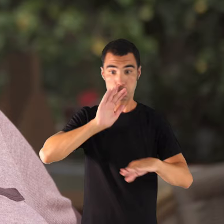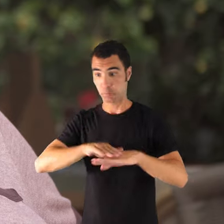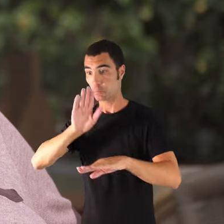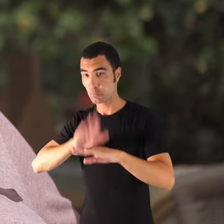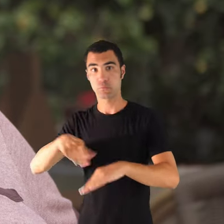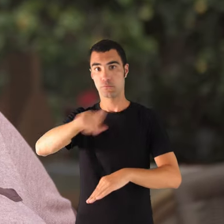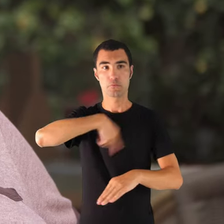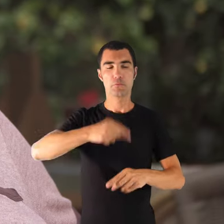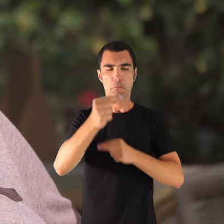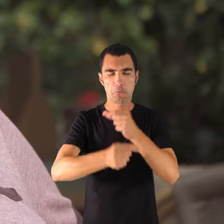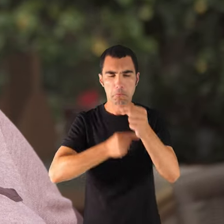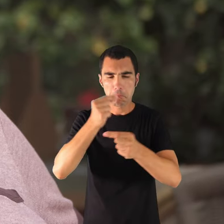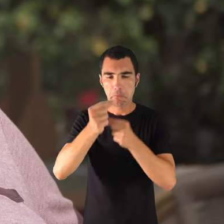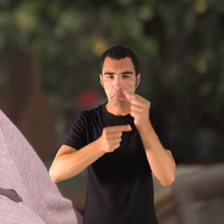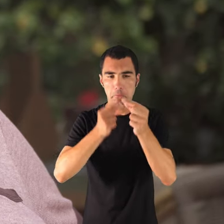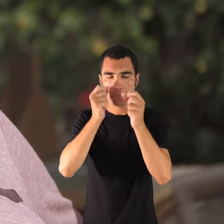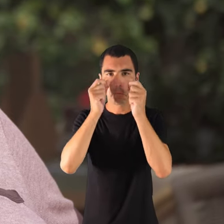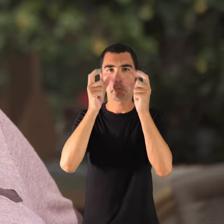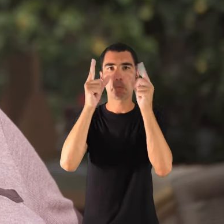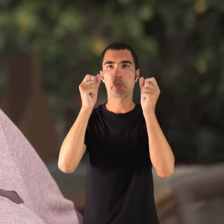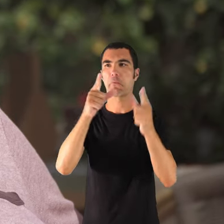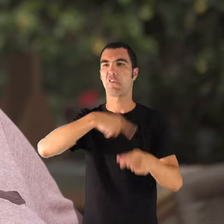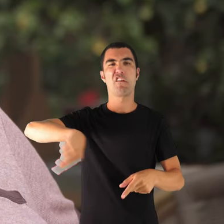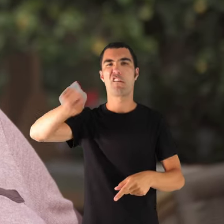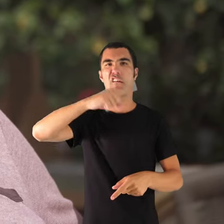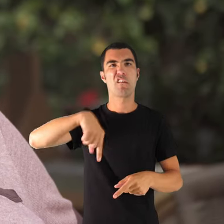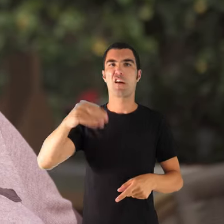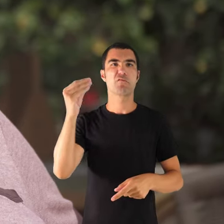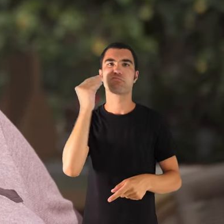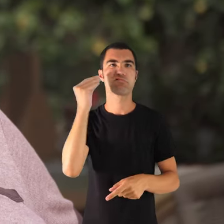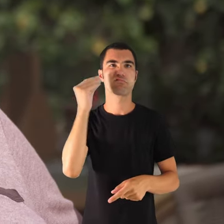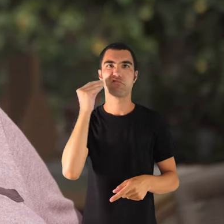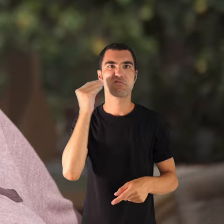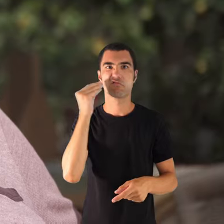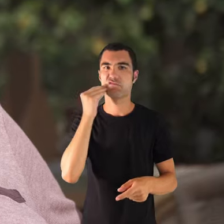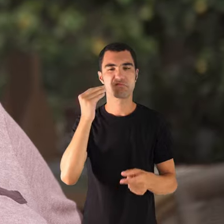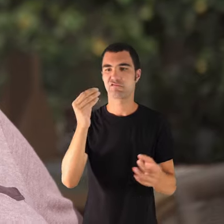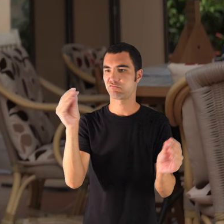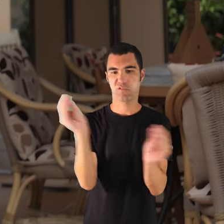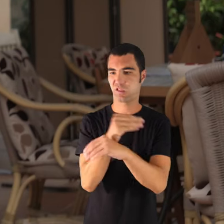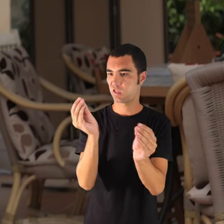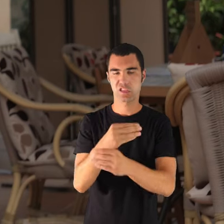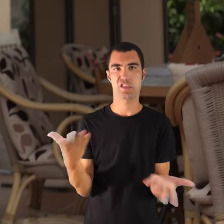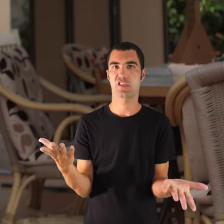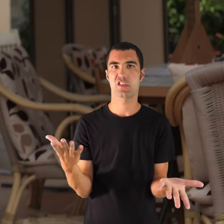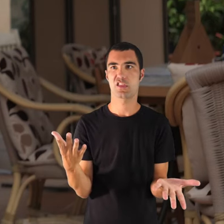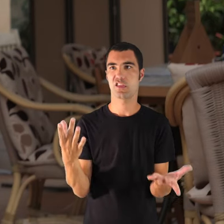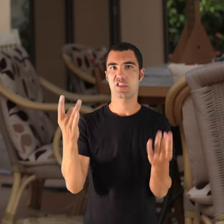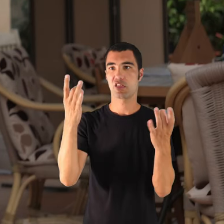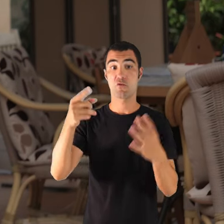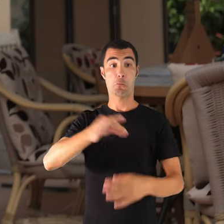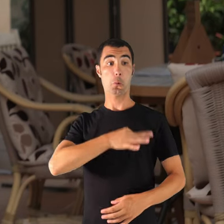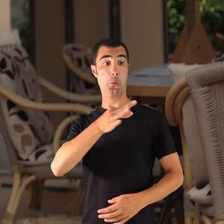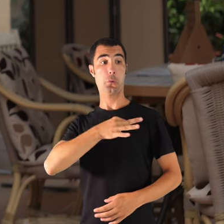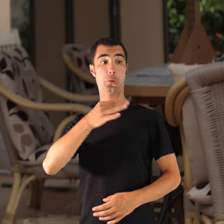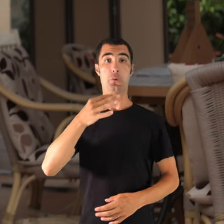poc ens dàvem compte que tot això era una farsa, una farsa que no tenia cap sentit, molts senyors de